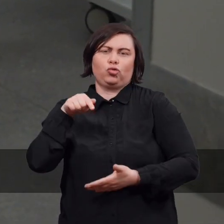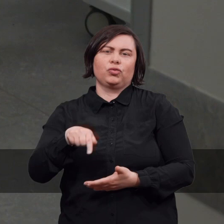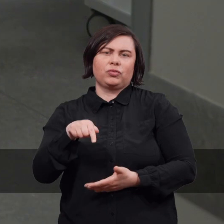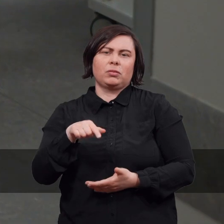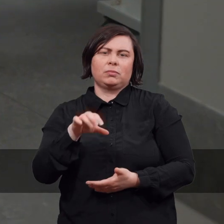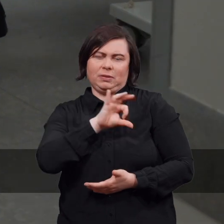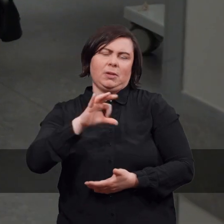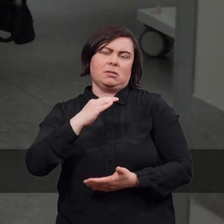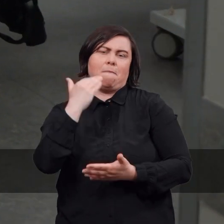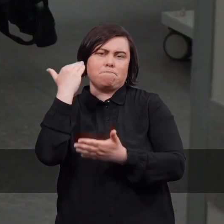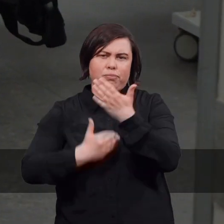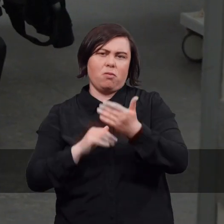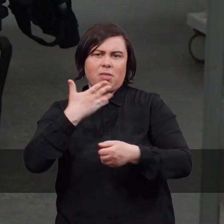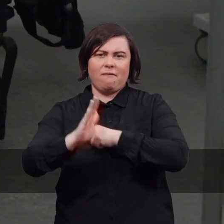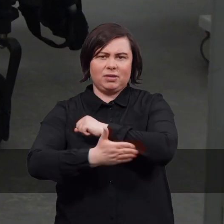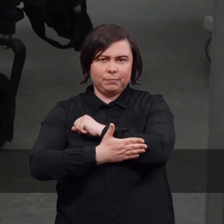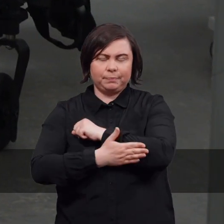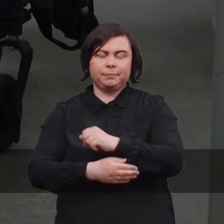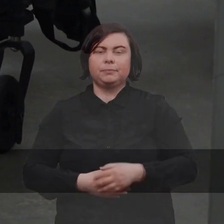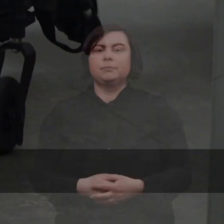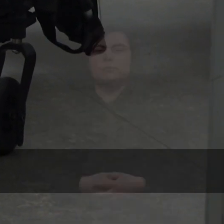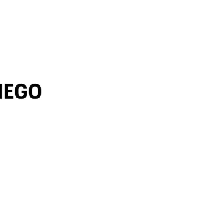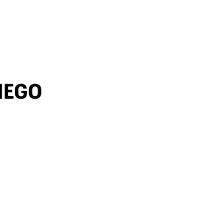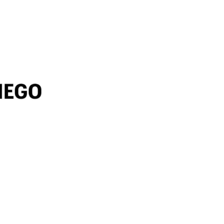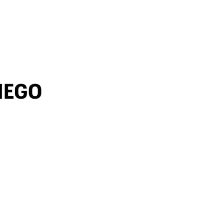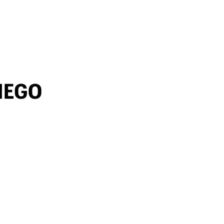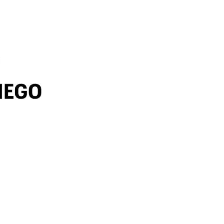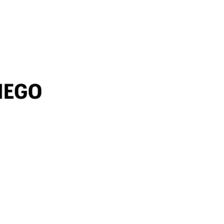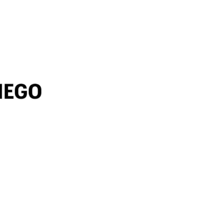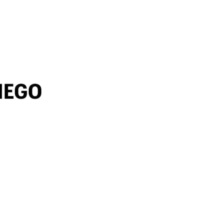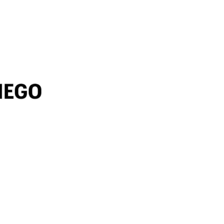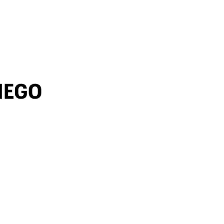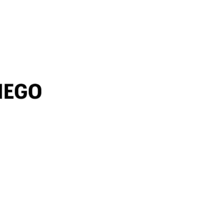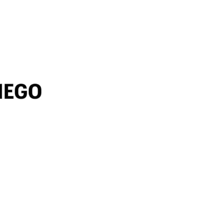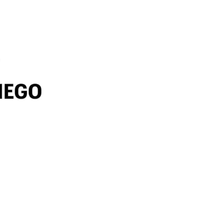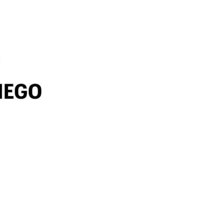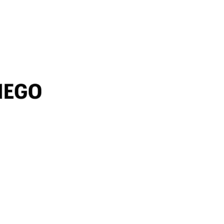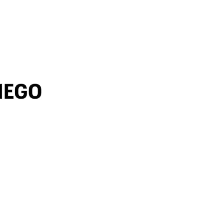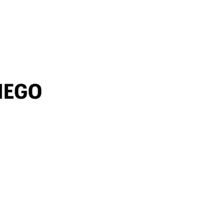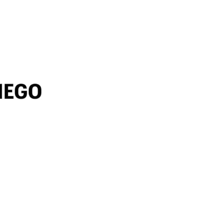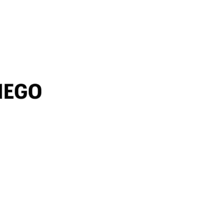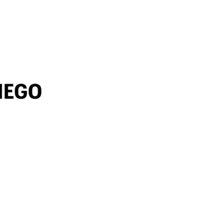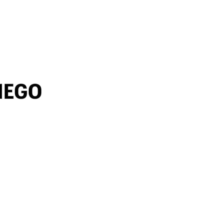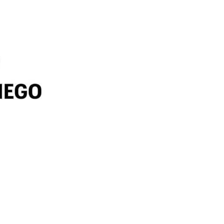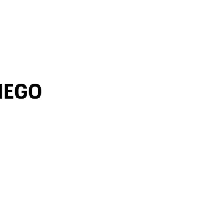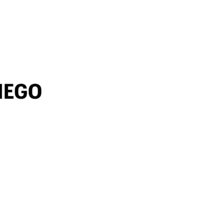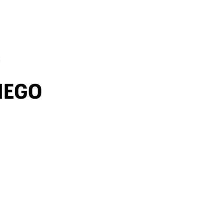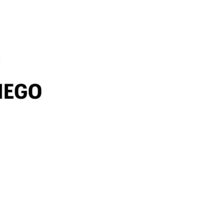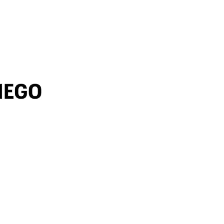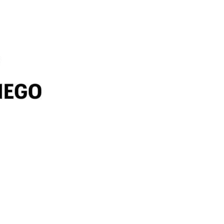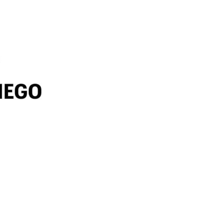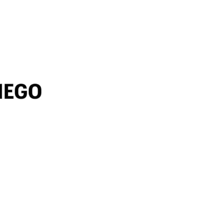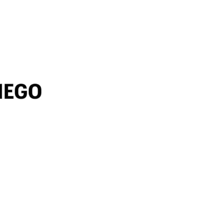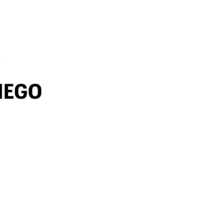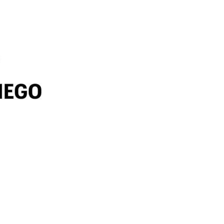mogą korzystać z tego wsparcia. Plansza z logo Dolny Śląsk i logo nie ma barier Dolny Śląsk oraz informacja, że